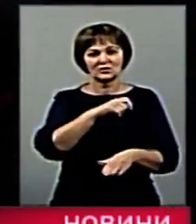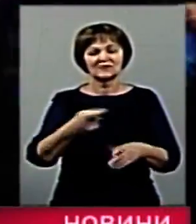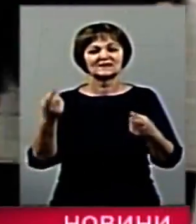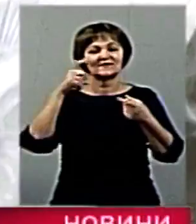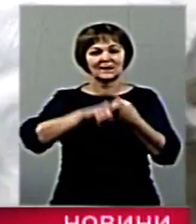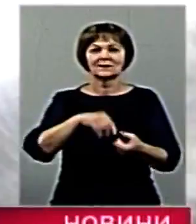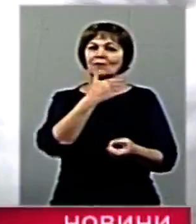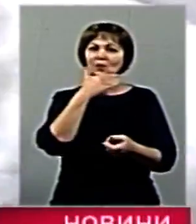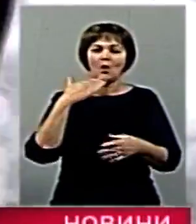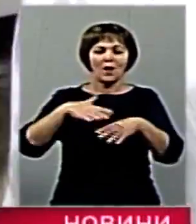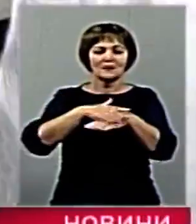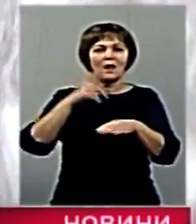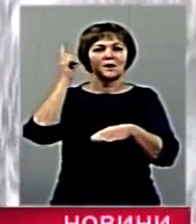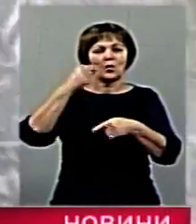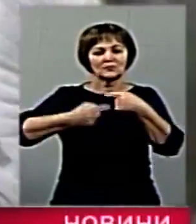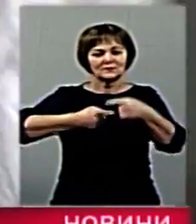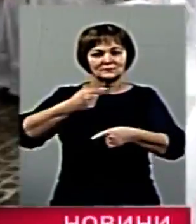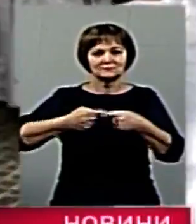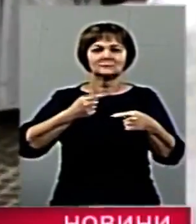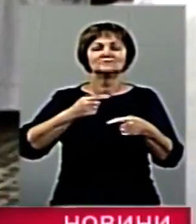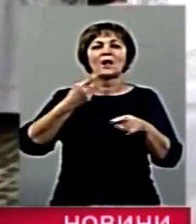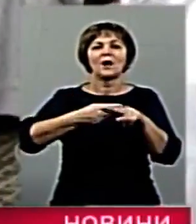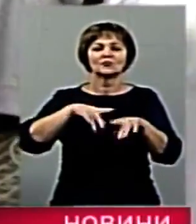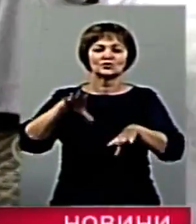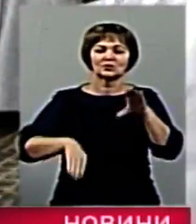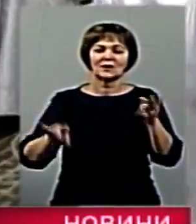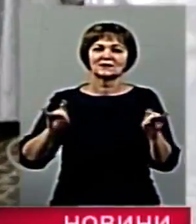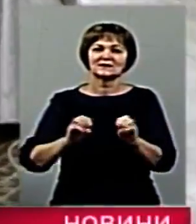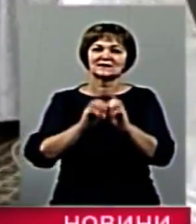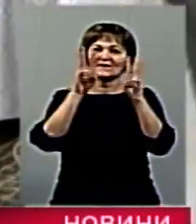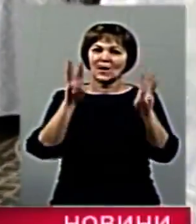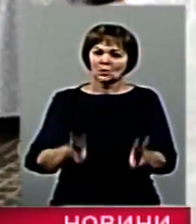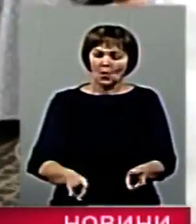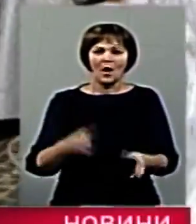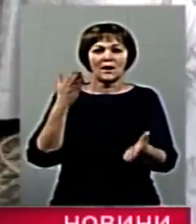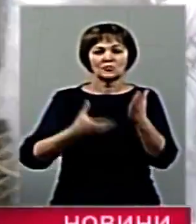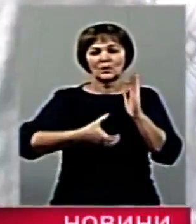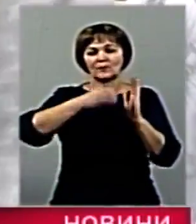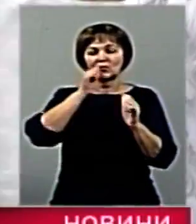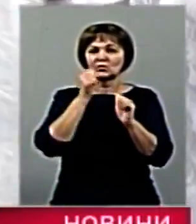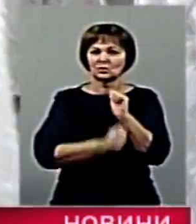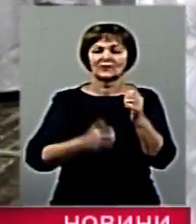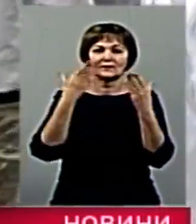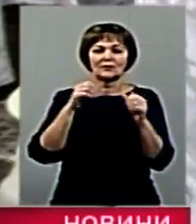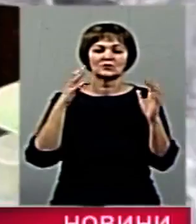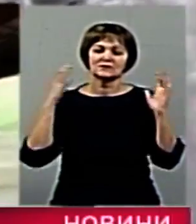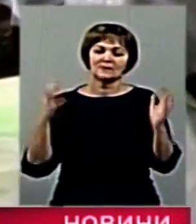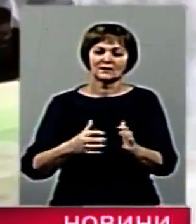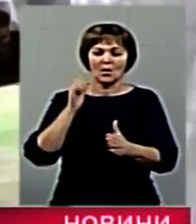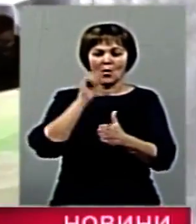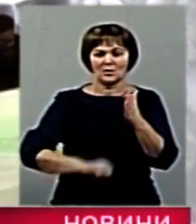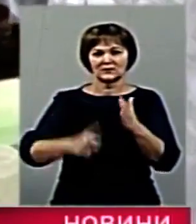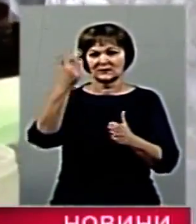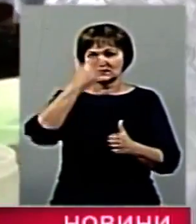прикмет та повір'їв. Освячена в цей день вода в народі вважається святою, і якщо її пити щодня, можна вберегти себе від хвороб на